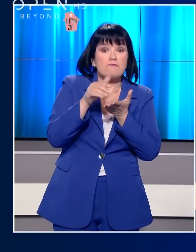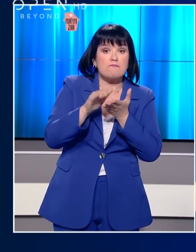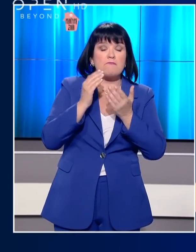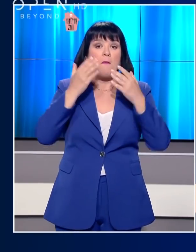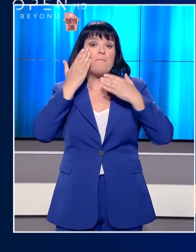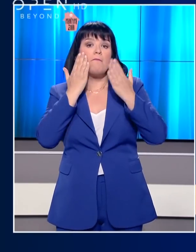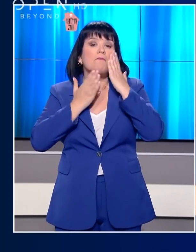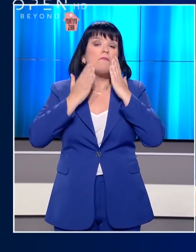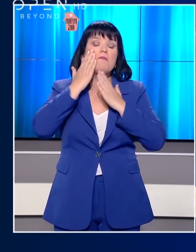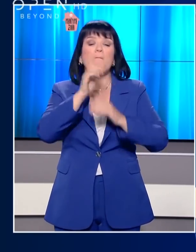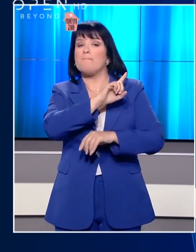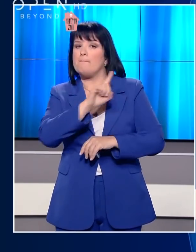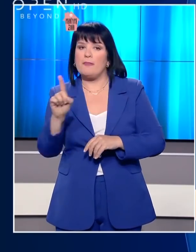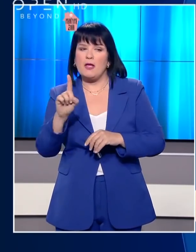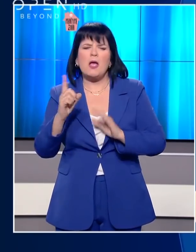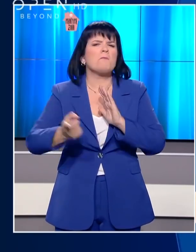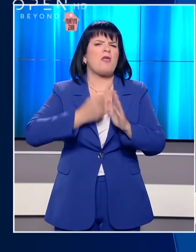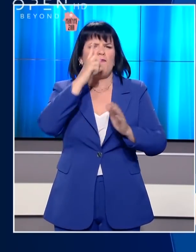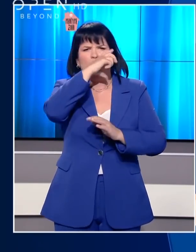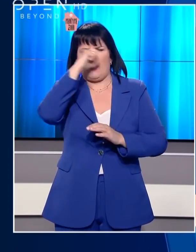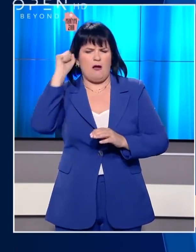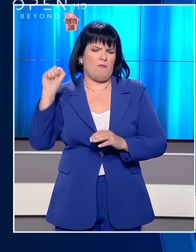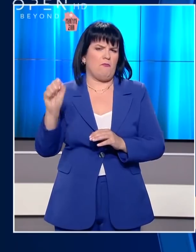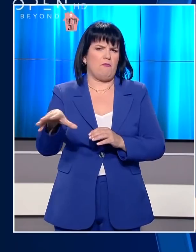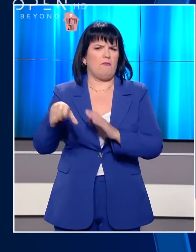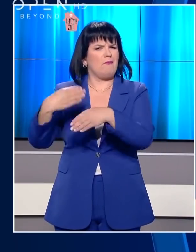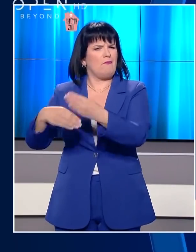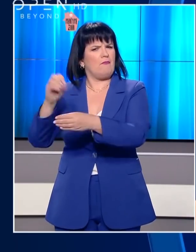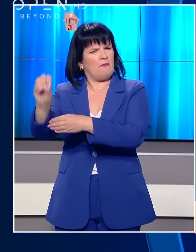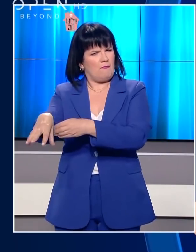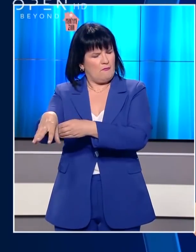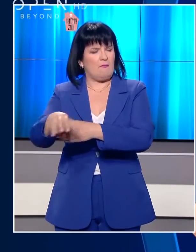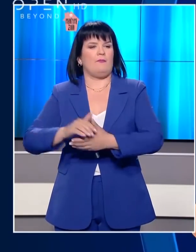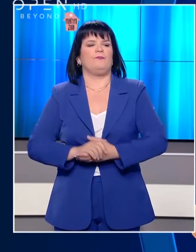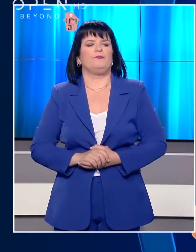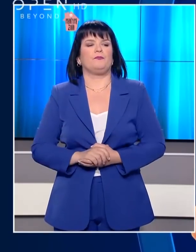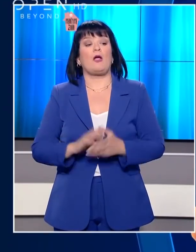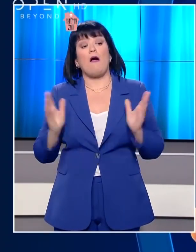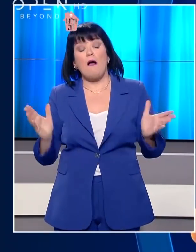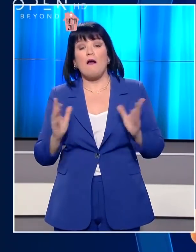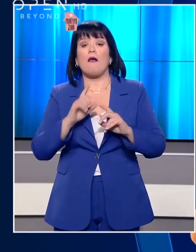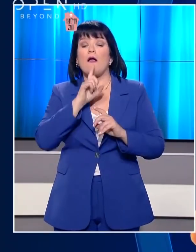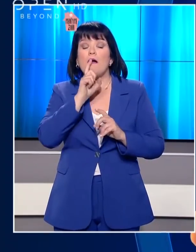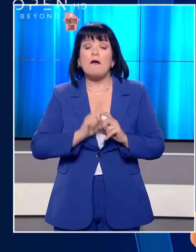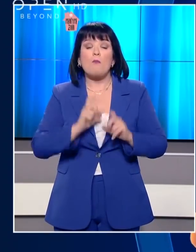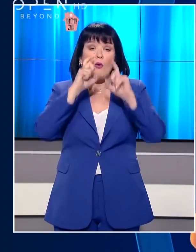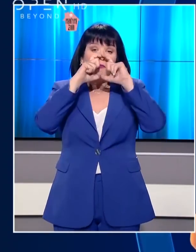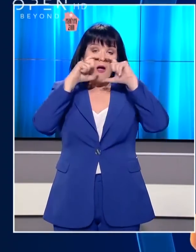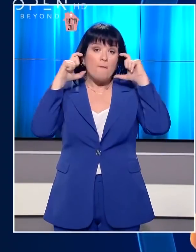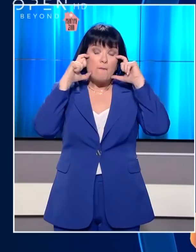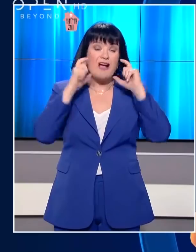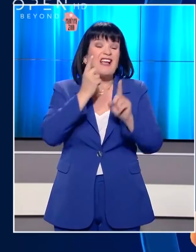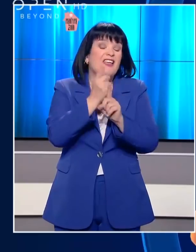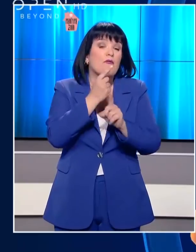ακουμπάμε τη μάσκα όσο τη φοράμε και αν είναι μιας χρήσης την απορρίπτουμε με ασφαλή τρόπο. Ωστόσο, εκτός από τη χρήση της μάσκας, οι